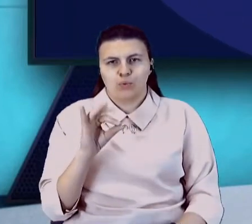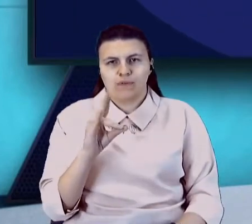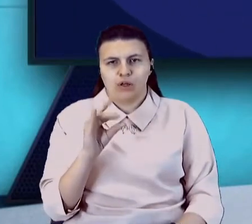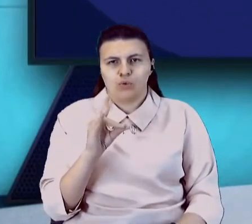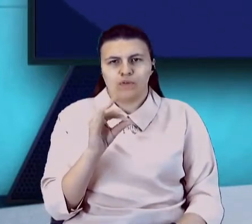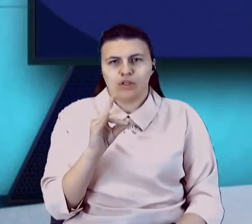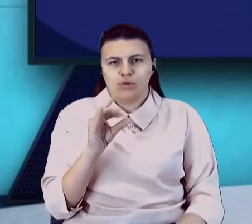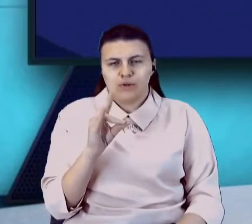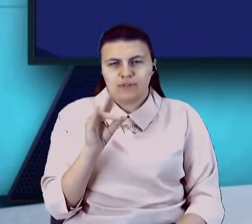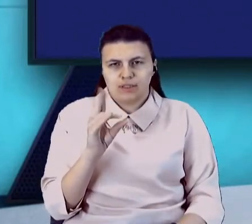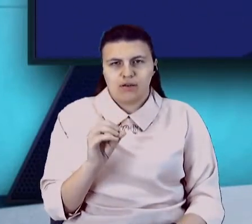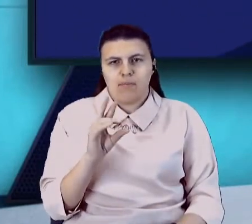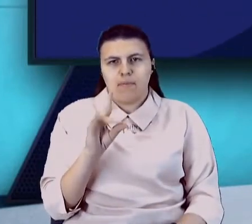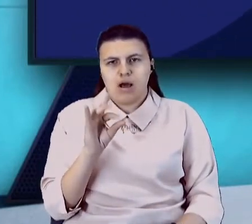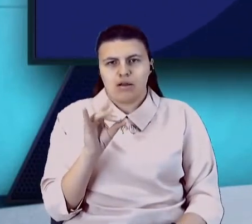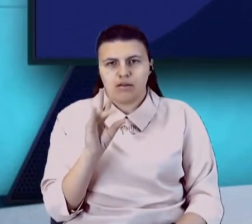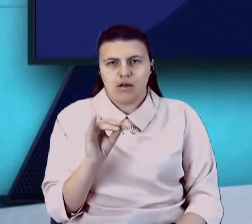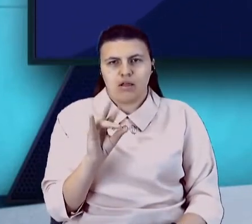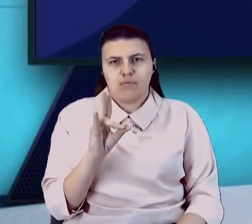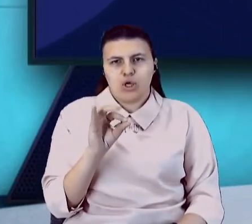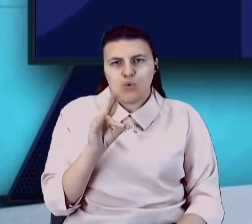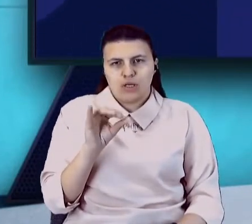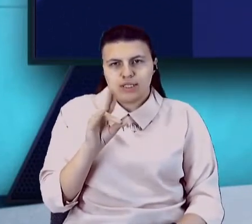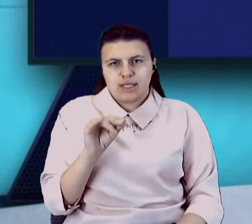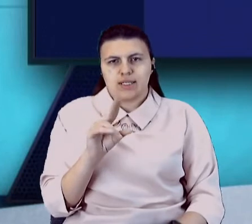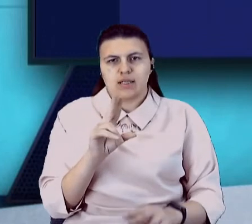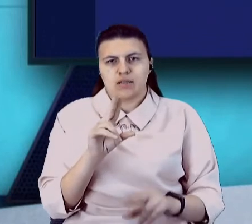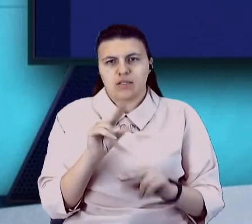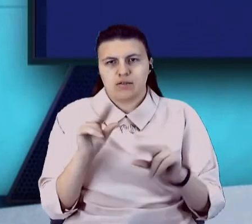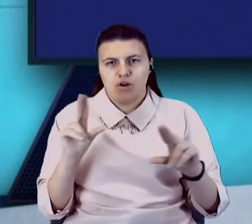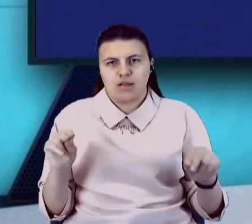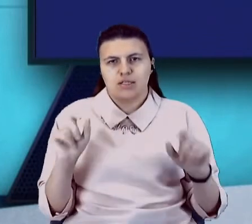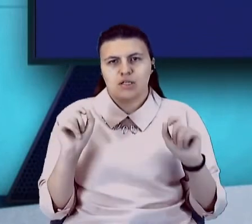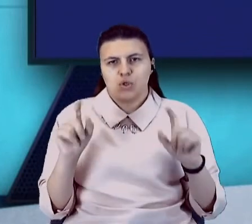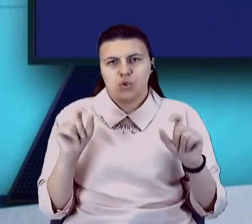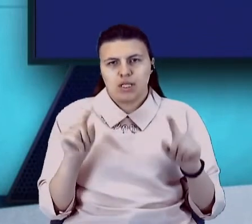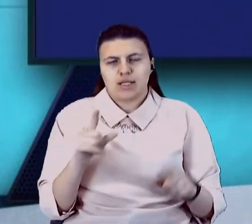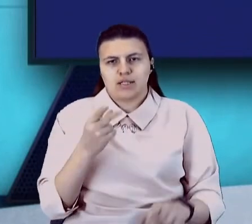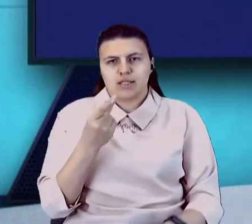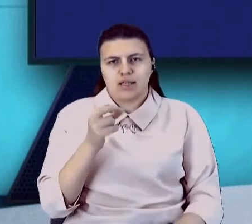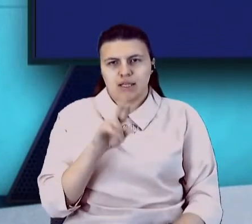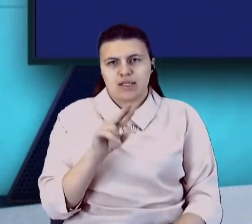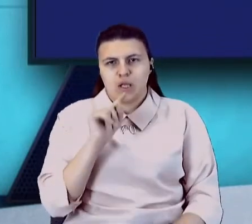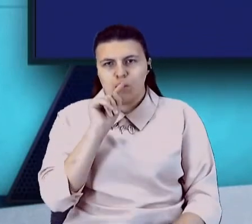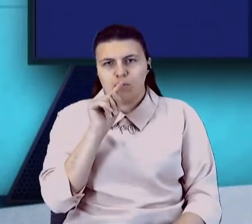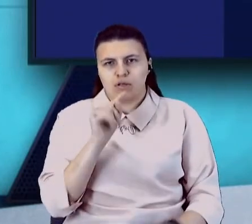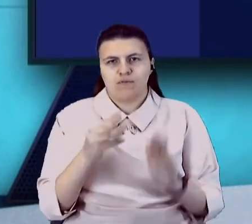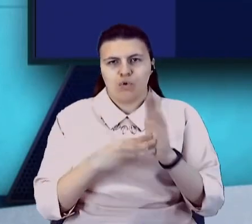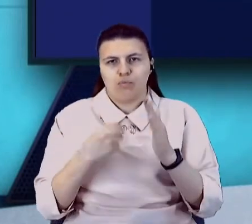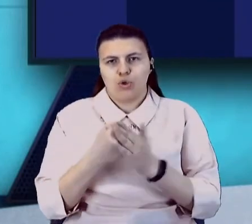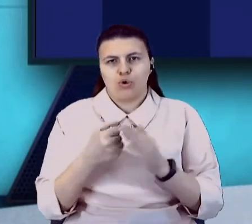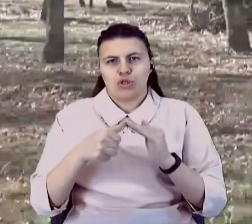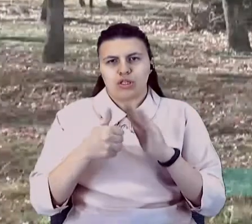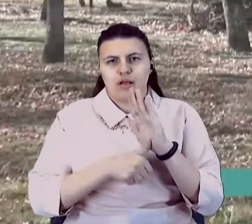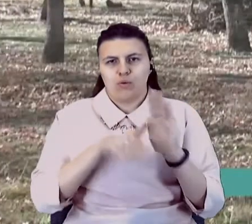Мар'їнка, Майорське, Станиця-Луганська, Щастя та Золоте. Працюватимуть вони щодня з 8 до 16 години.